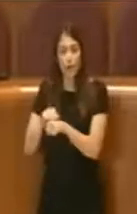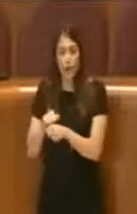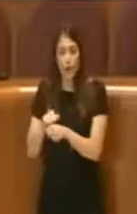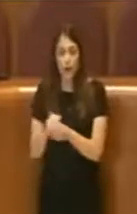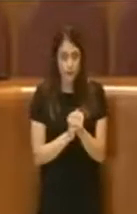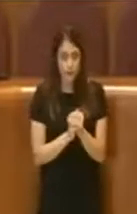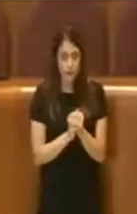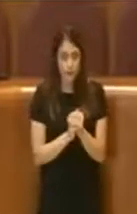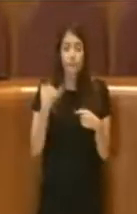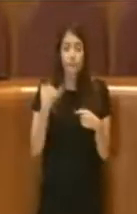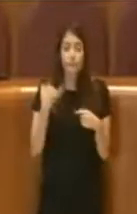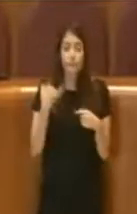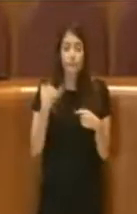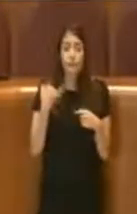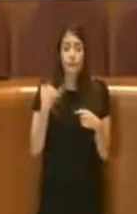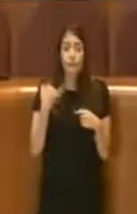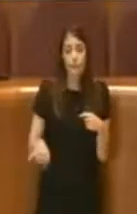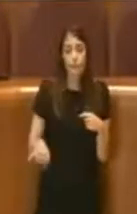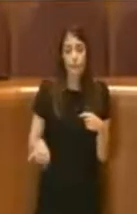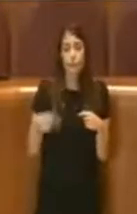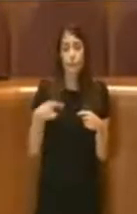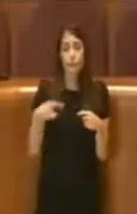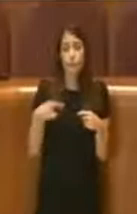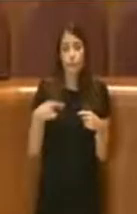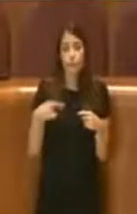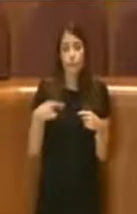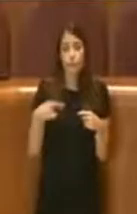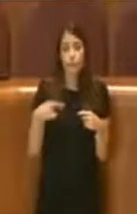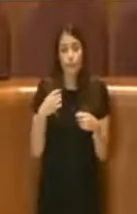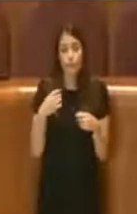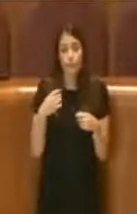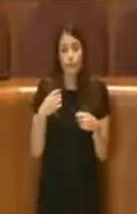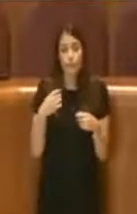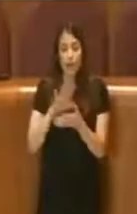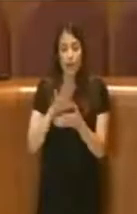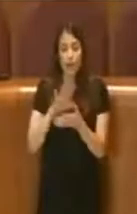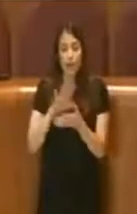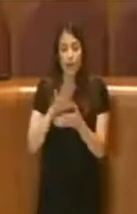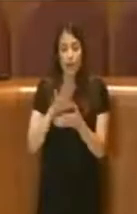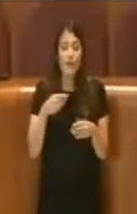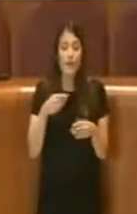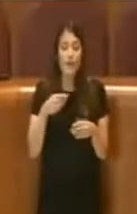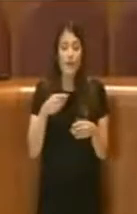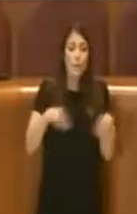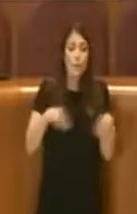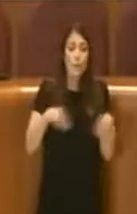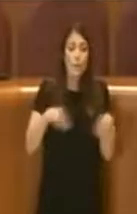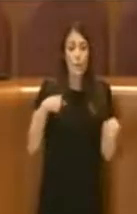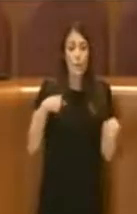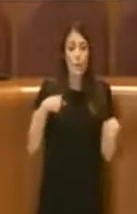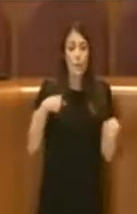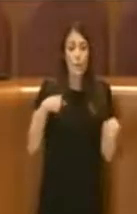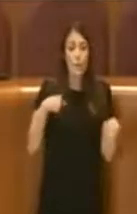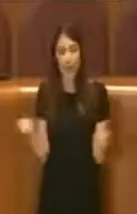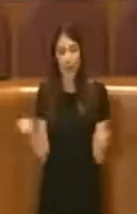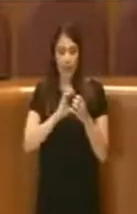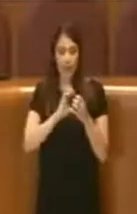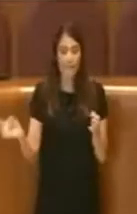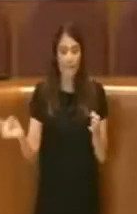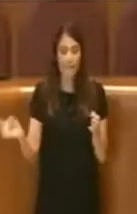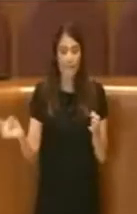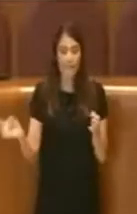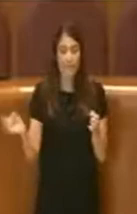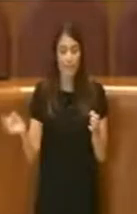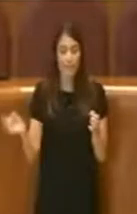Infine, procedere contestualmente all'istituzione di convegni, mostre ed eventi vari sul tema